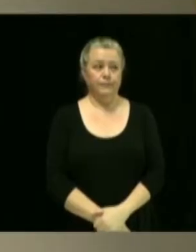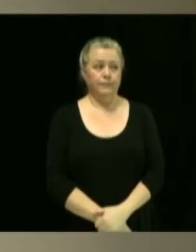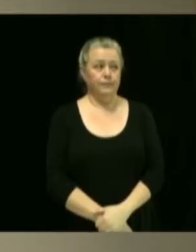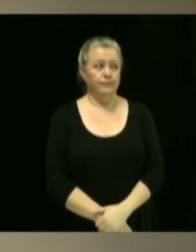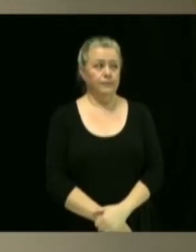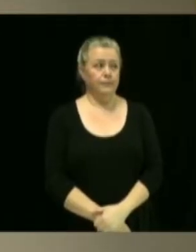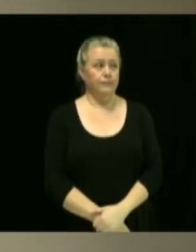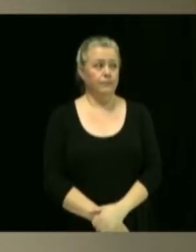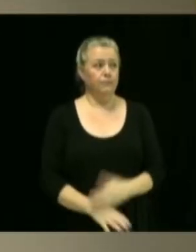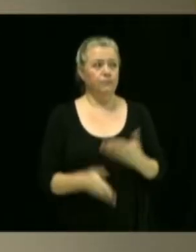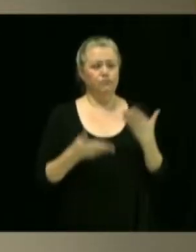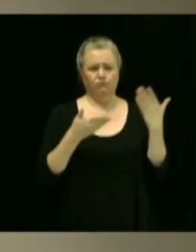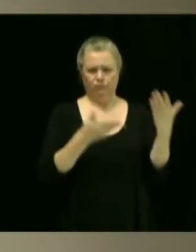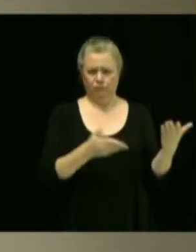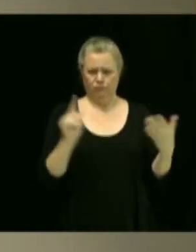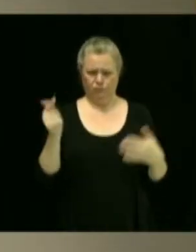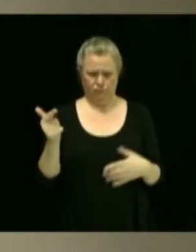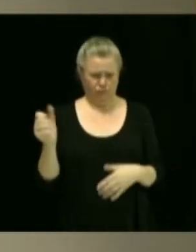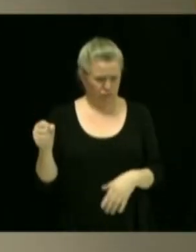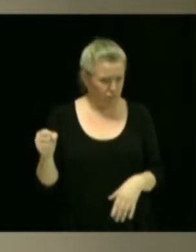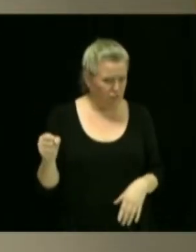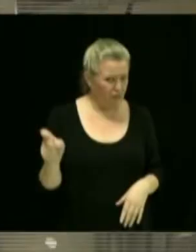Proposeur ou non? Oui, tout à fait.